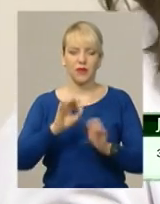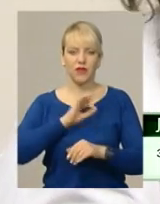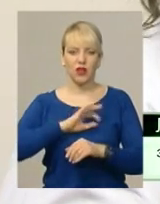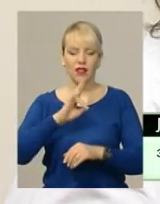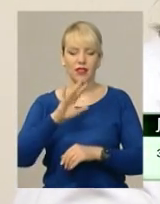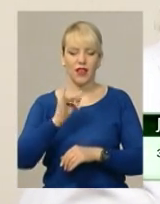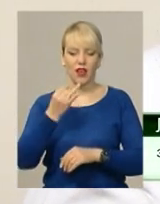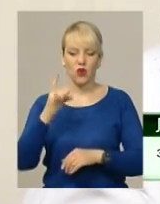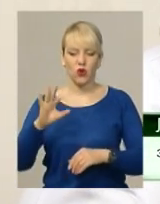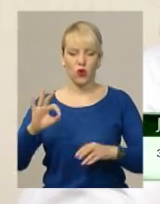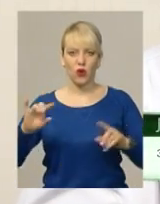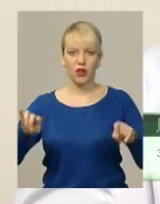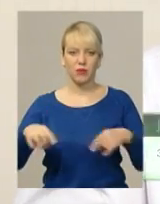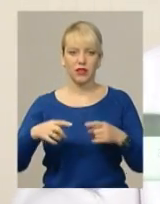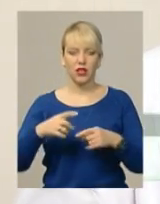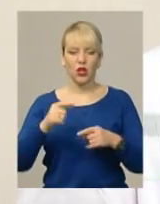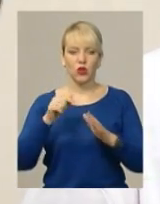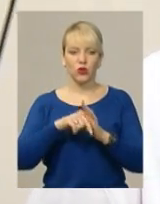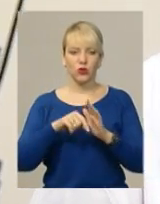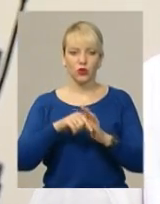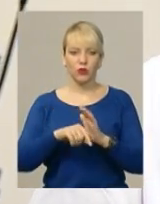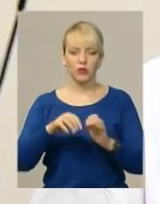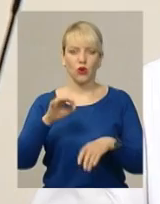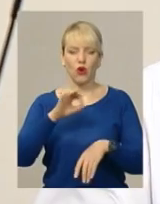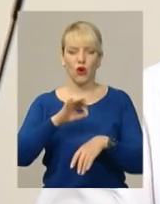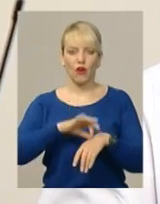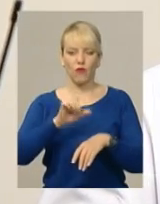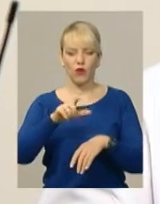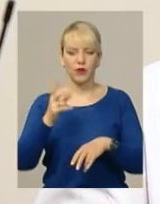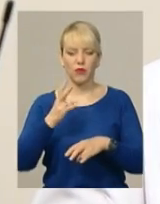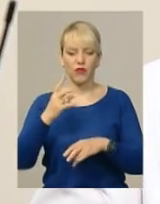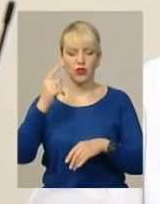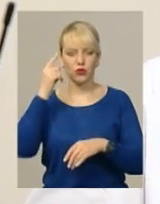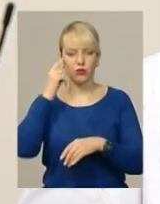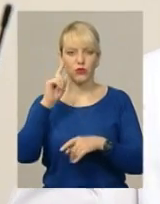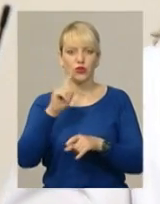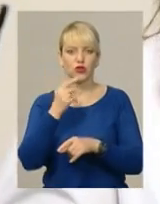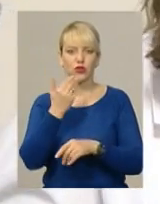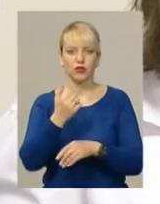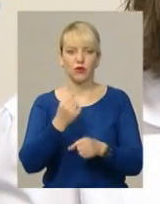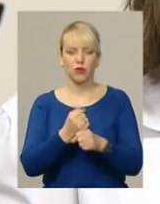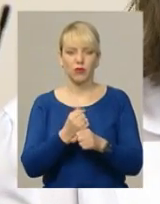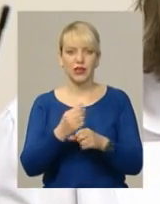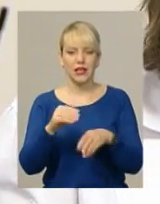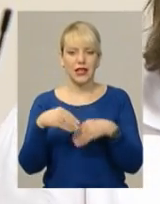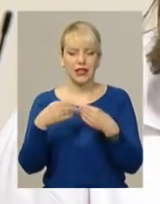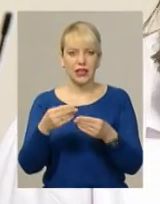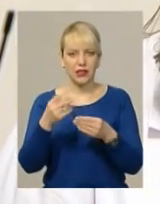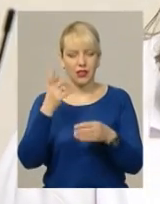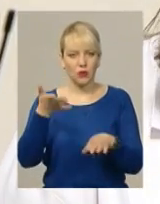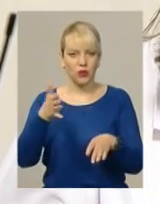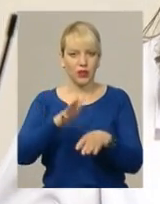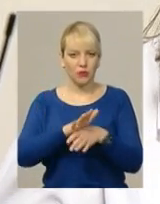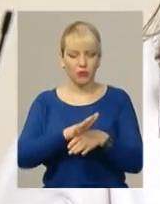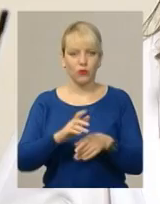-реабілітація, тобто хворі повинні самі думати, що вони мають робити, тобто посилати імпульс до тої самої верхньої чи нижньої